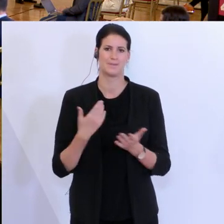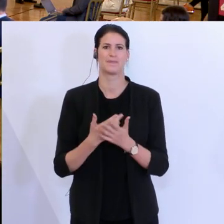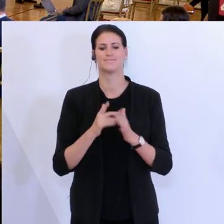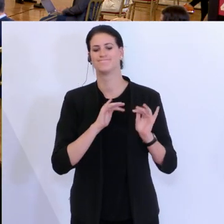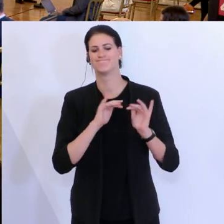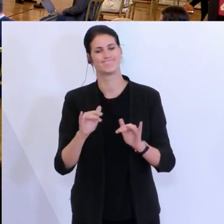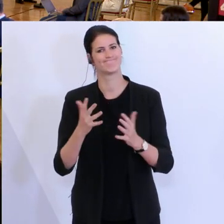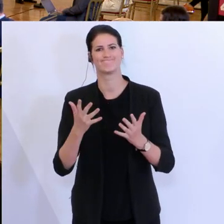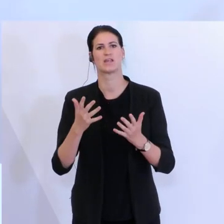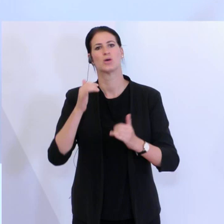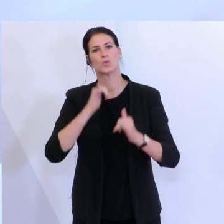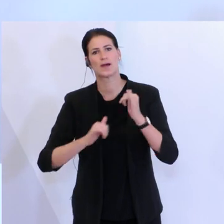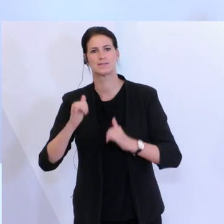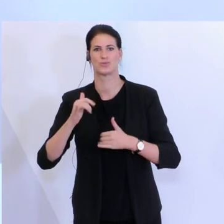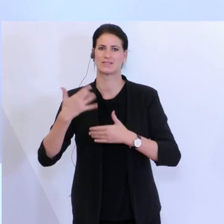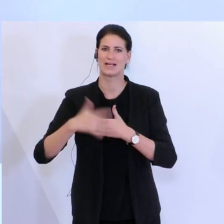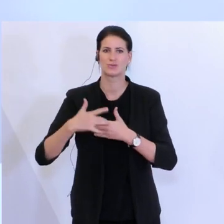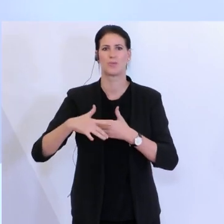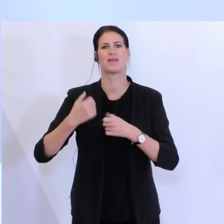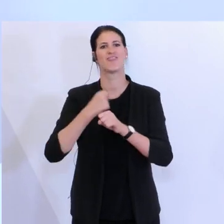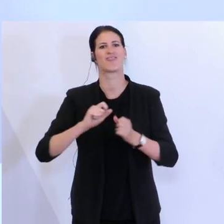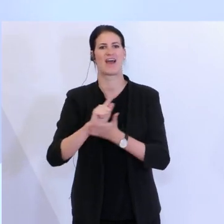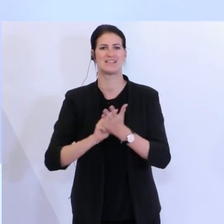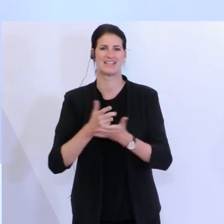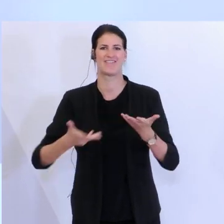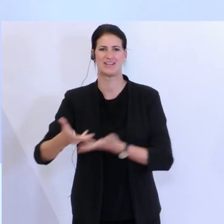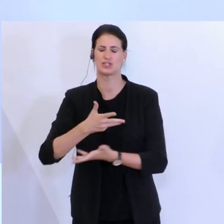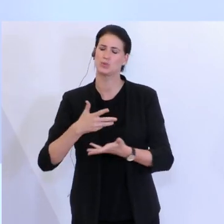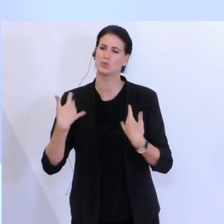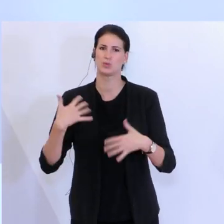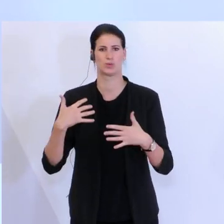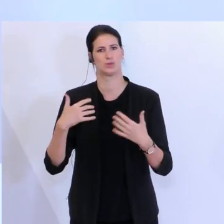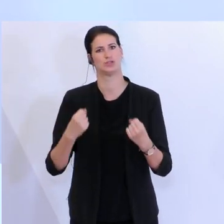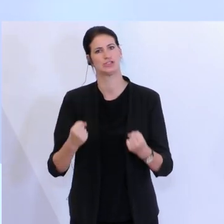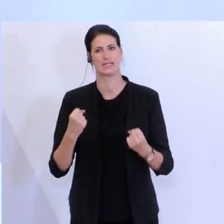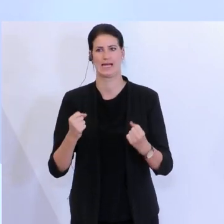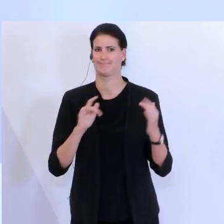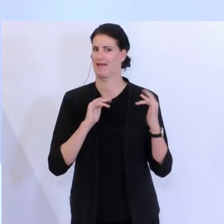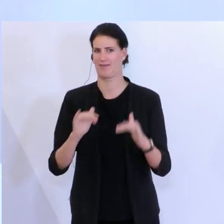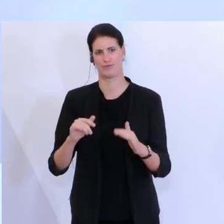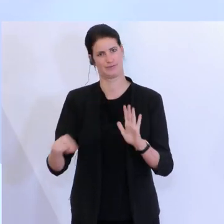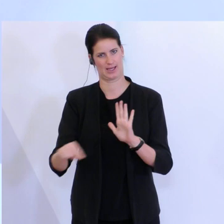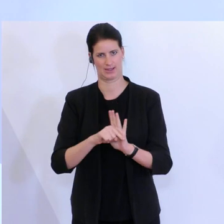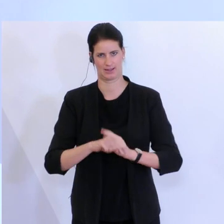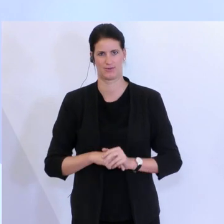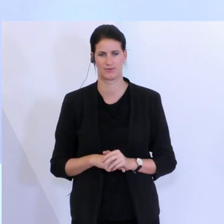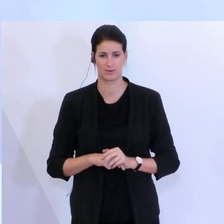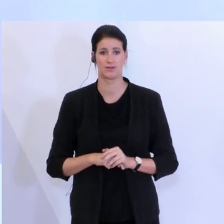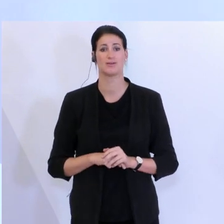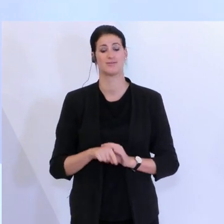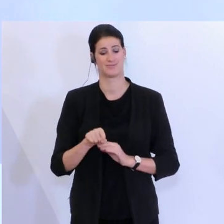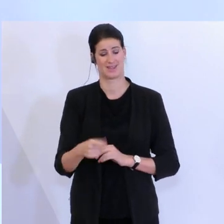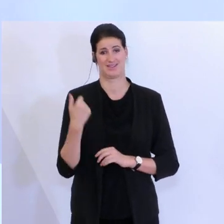Freizeitwirtschaft, die Gastronomie nach wie vor sehr fest im Griff. Das waren ja vor allem auch die Branchen, die seit Ausbruch des